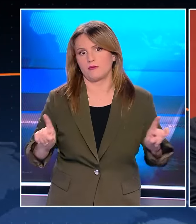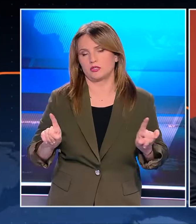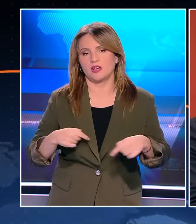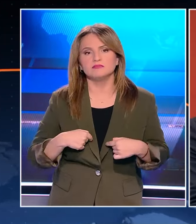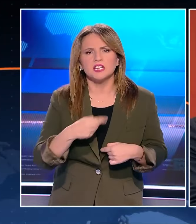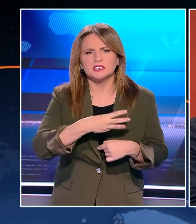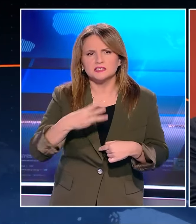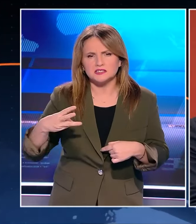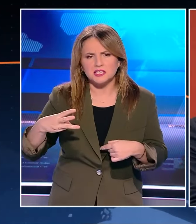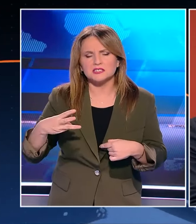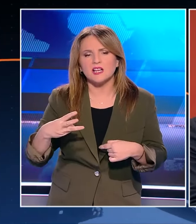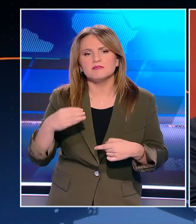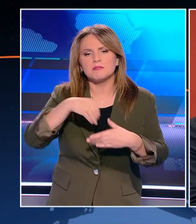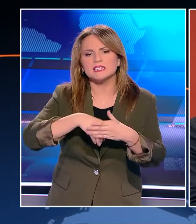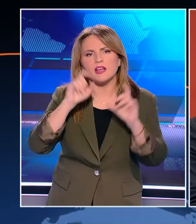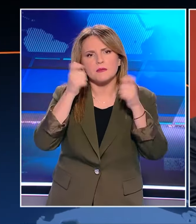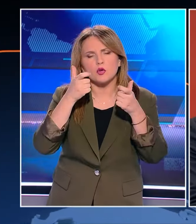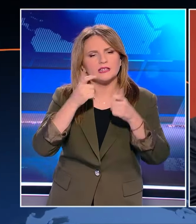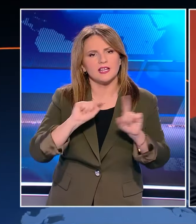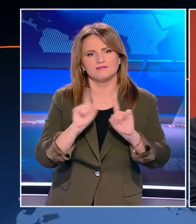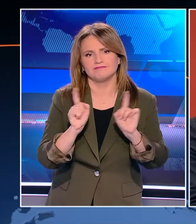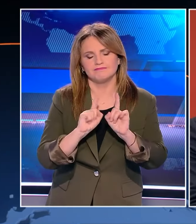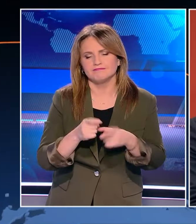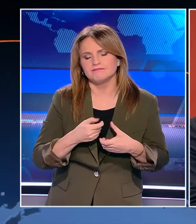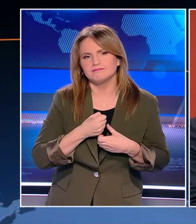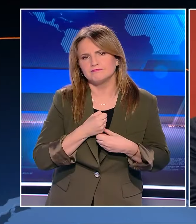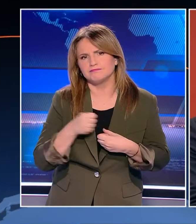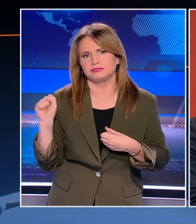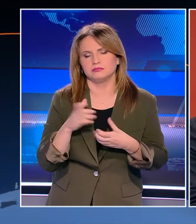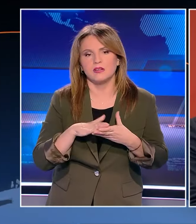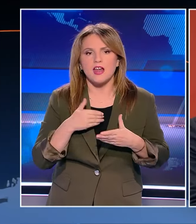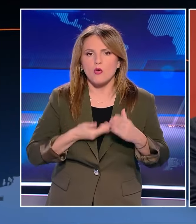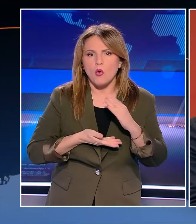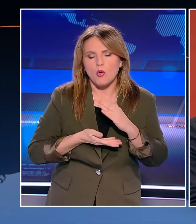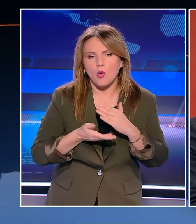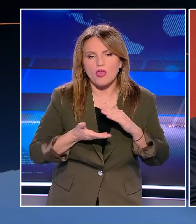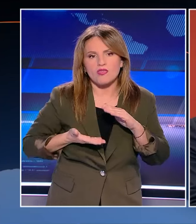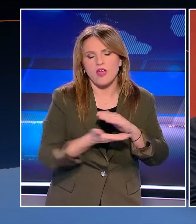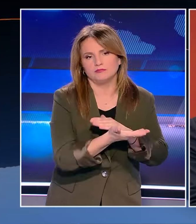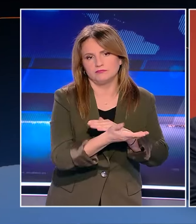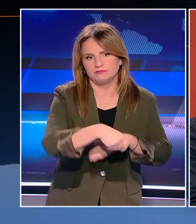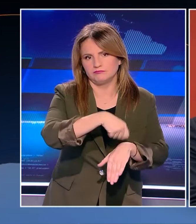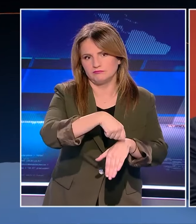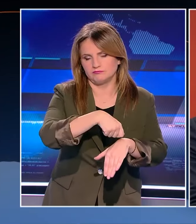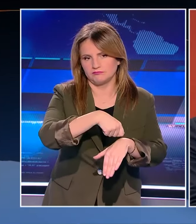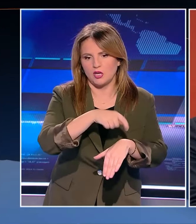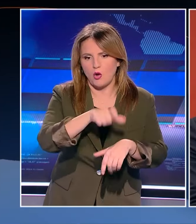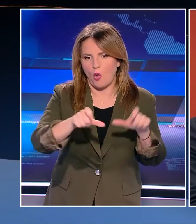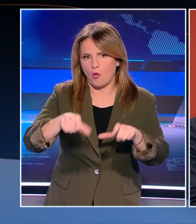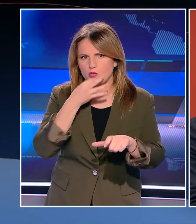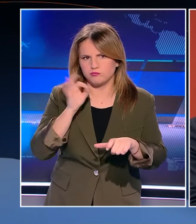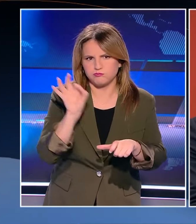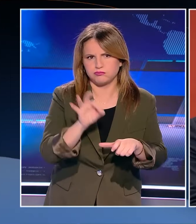αποστάτησε από τη Δημοκρατία Προσφεύγω άμεσα στη δικαιοσύνη κατά των Σικοφαντών και Λασπολόγων Οι οποίοι παραποιούν και